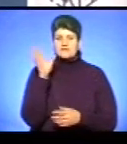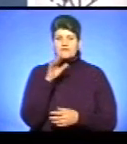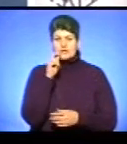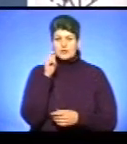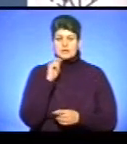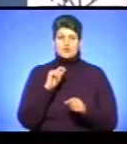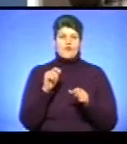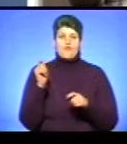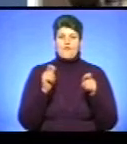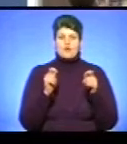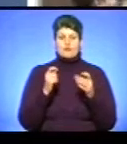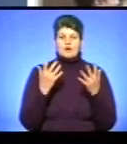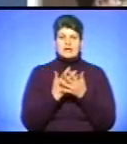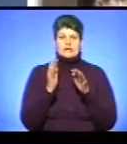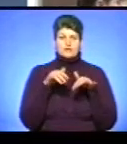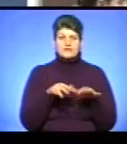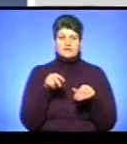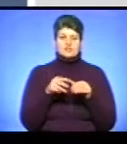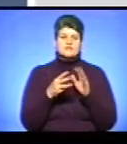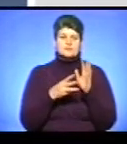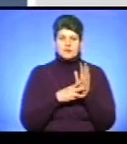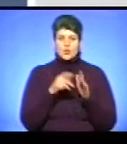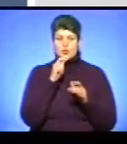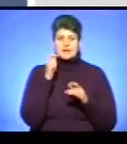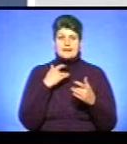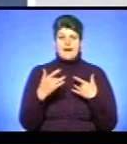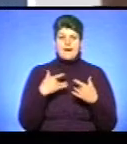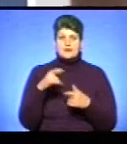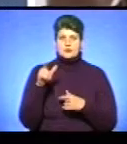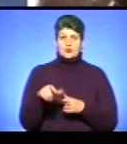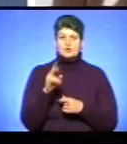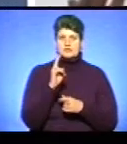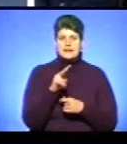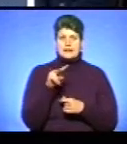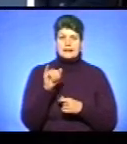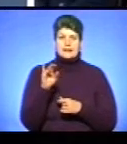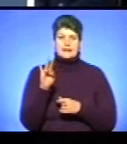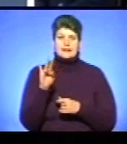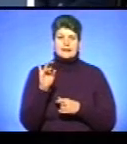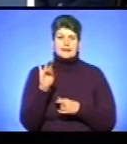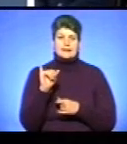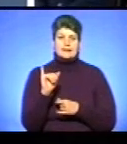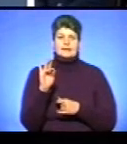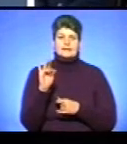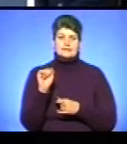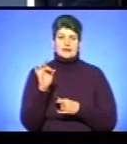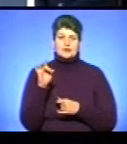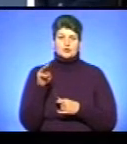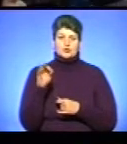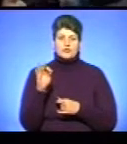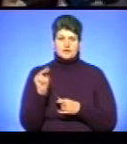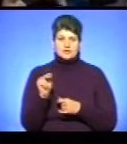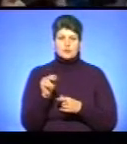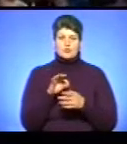форуму «Кінохвиля-2018» український актор та режисер Константин Лінартович провів майстер-клас з дубляжу